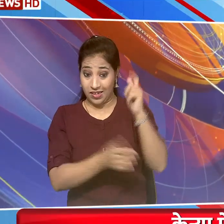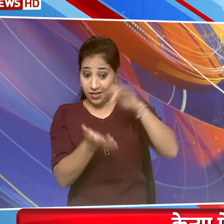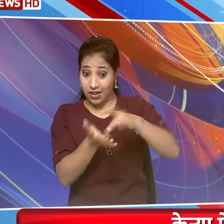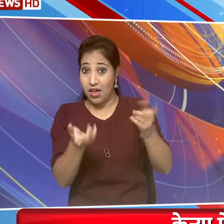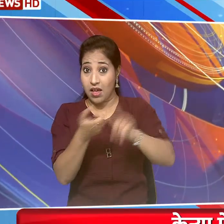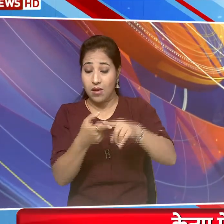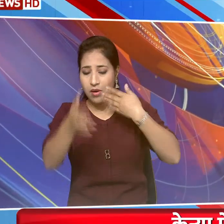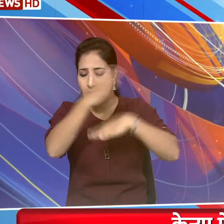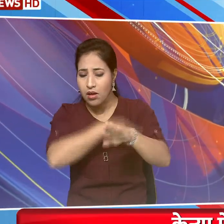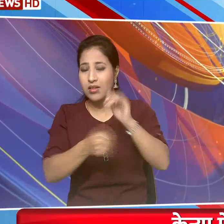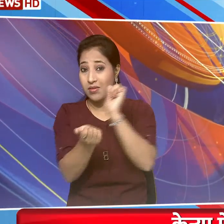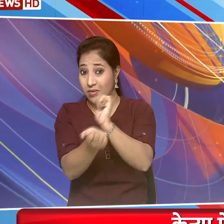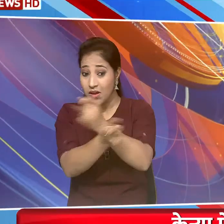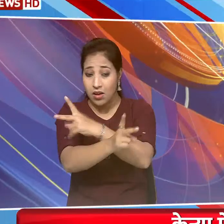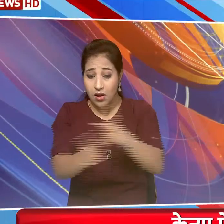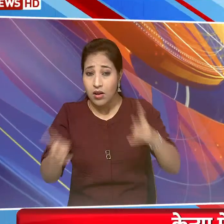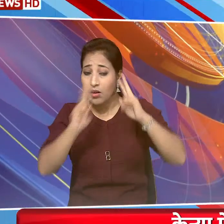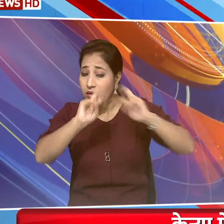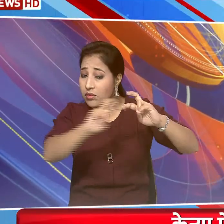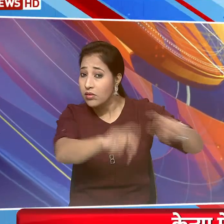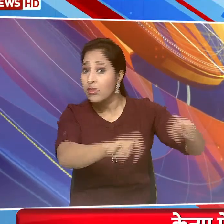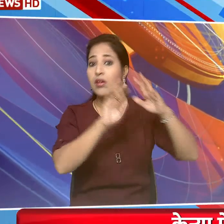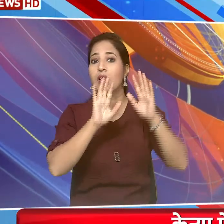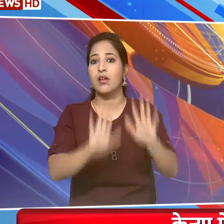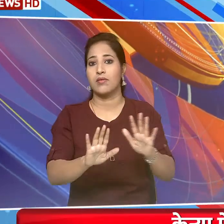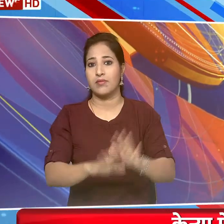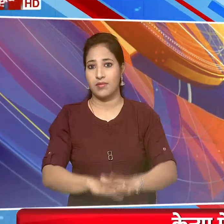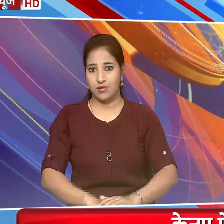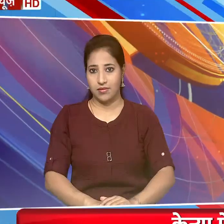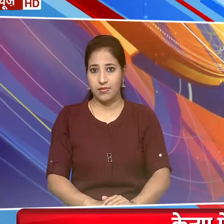आंतरिक मामलों की इकाई भी जांच में जुटी